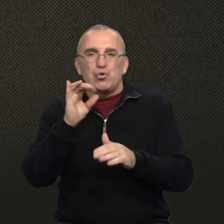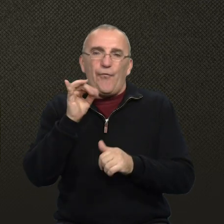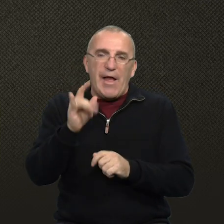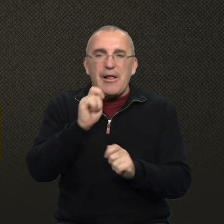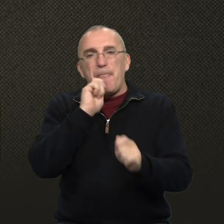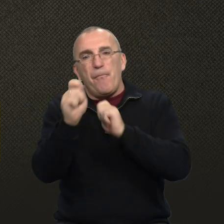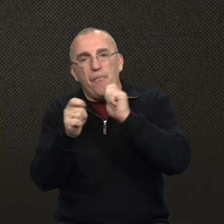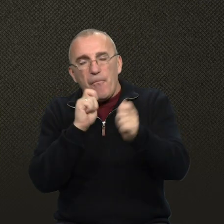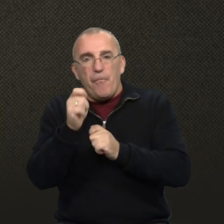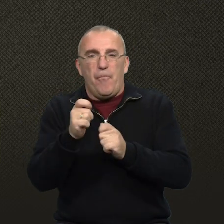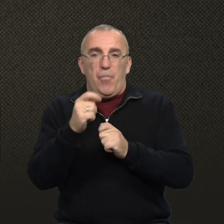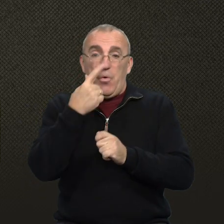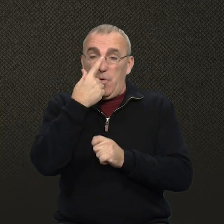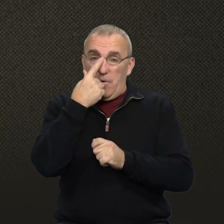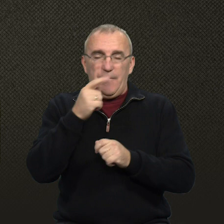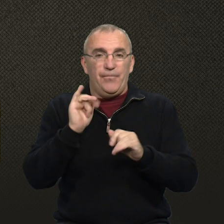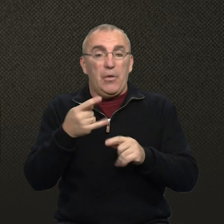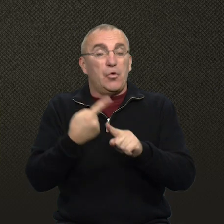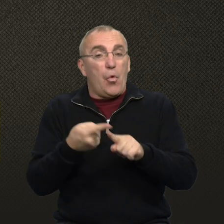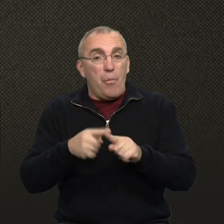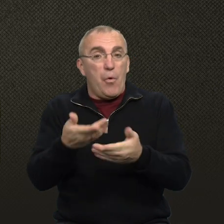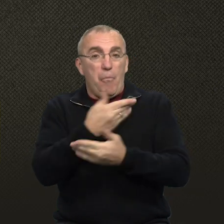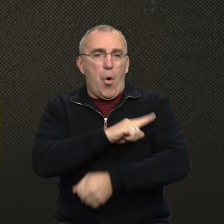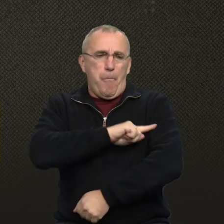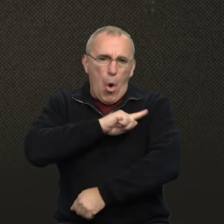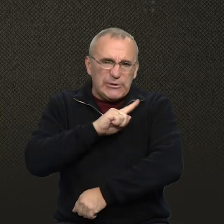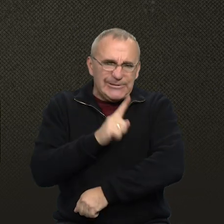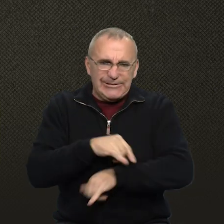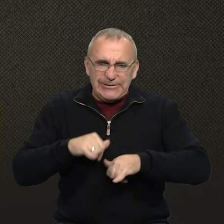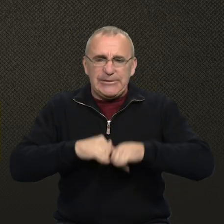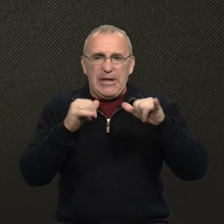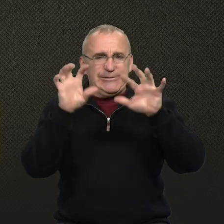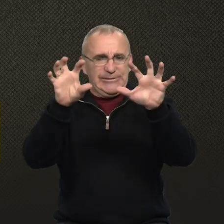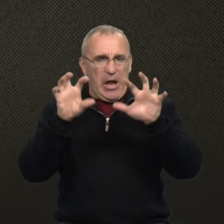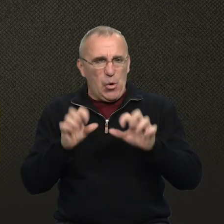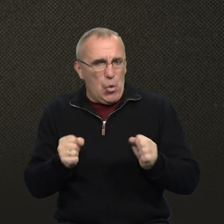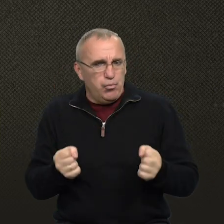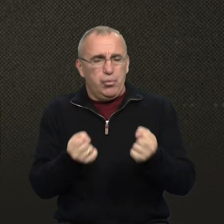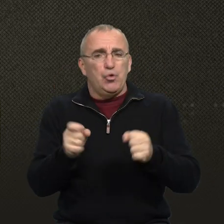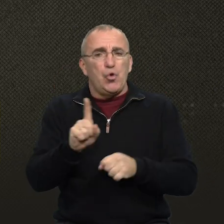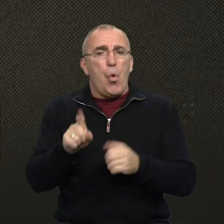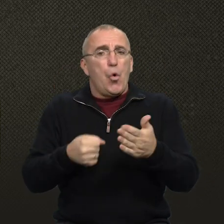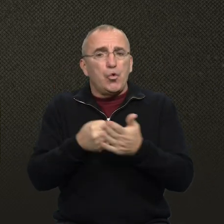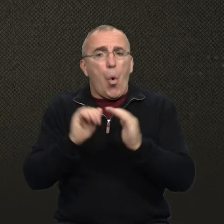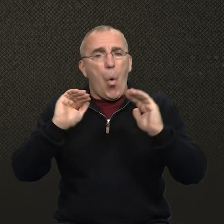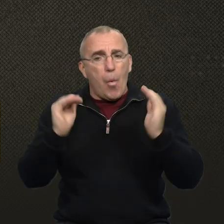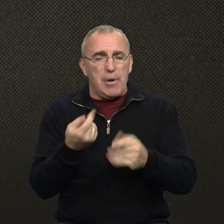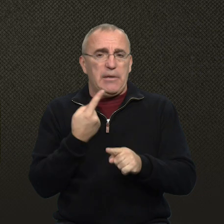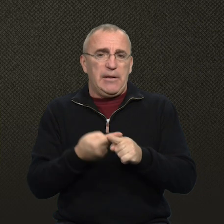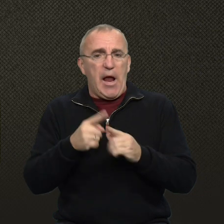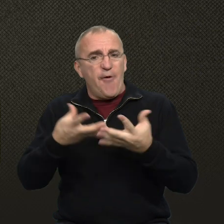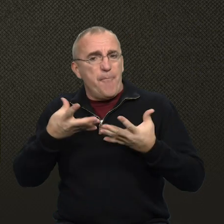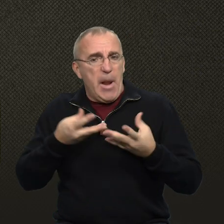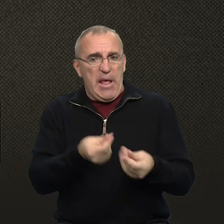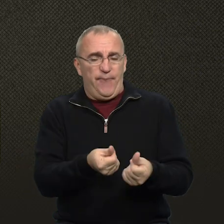сувеніри, подарунки, чи напряму, що посередковане. І тому ми посилюємо законодавство щодо обмеження